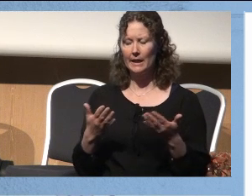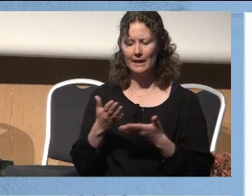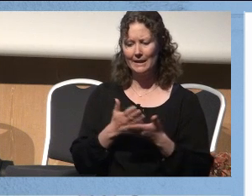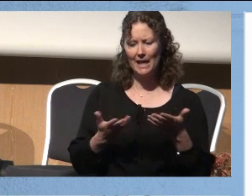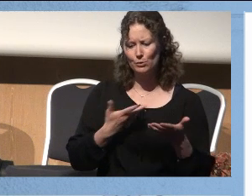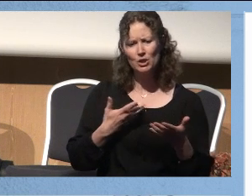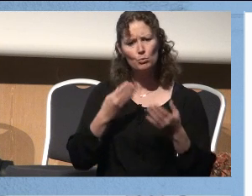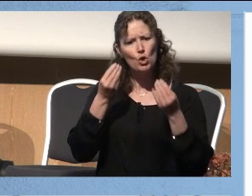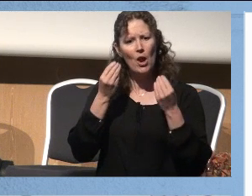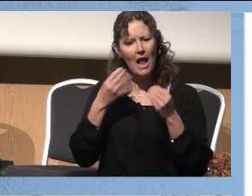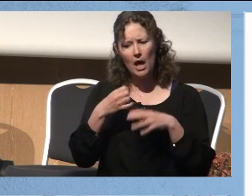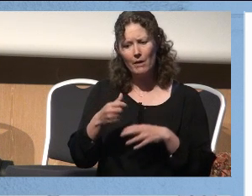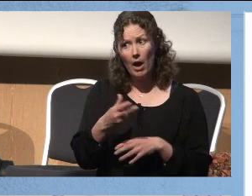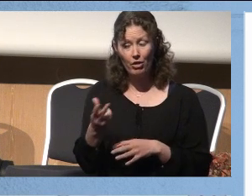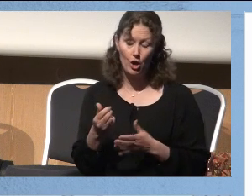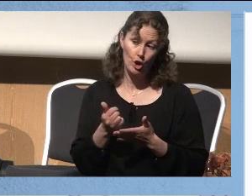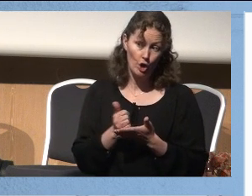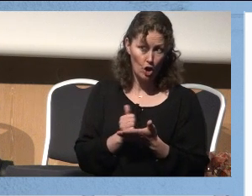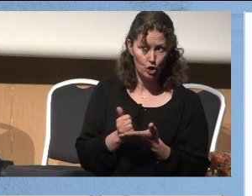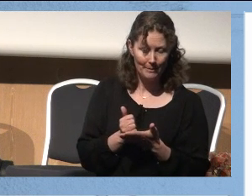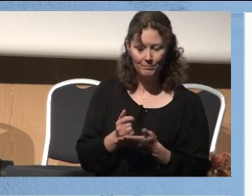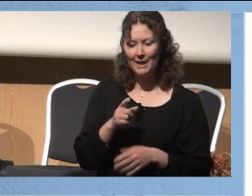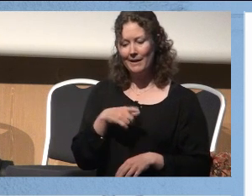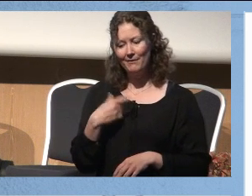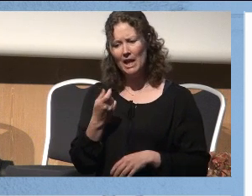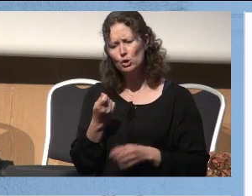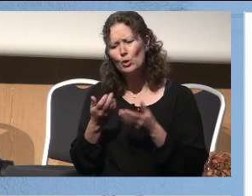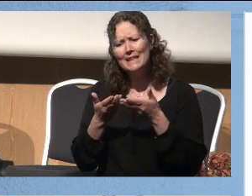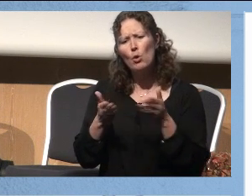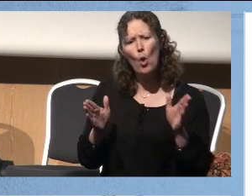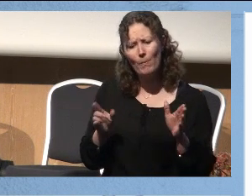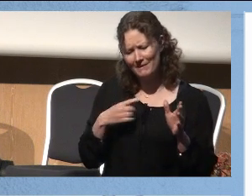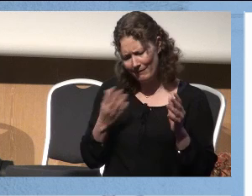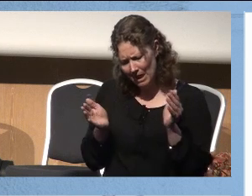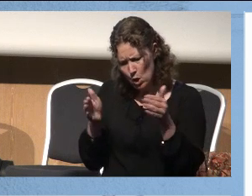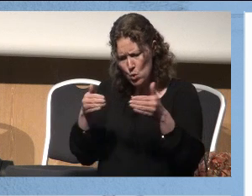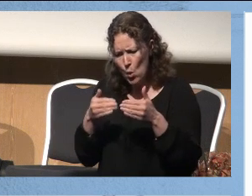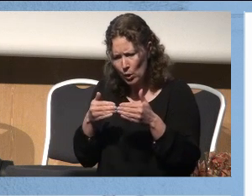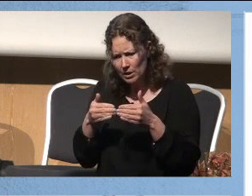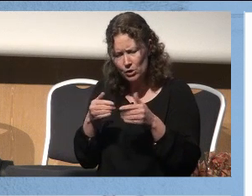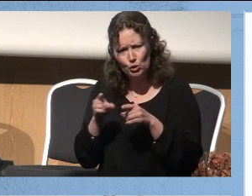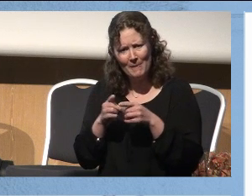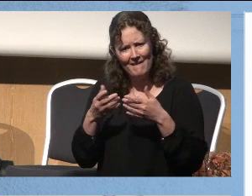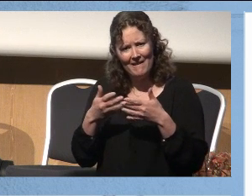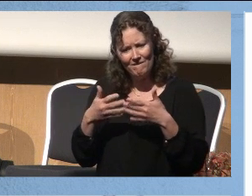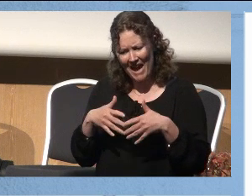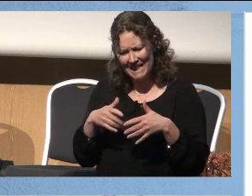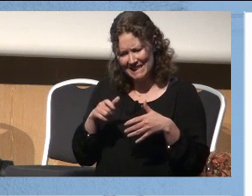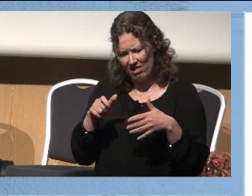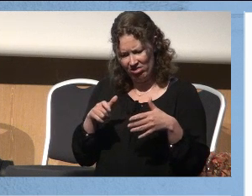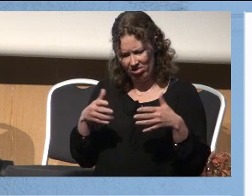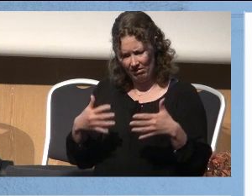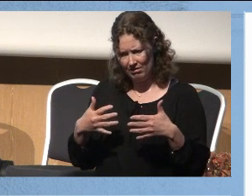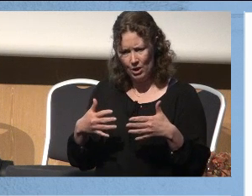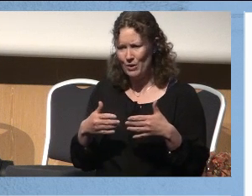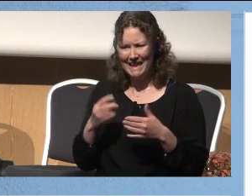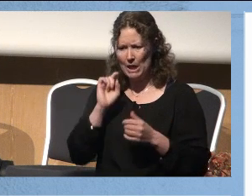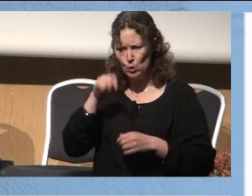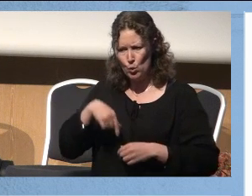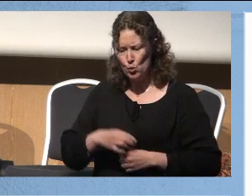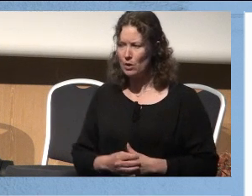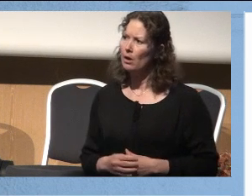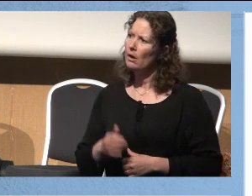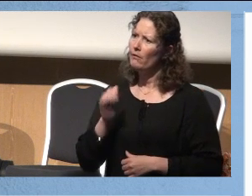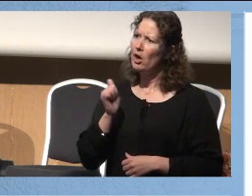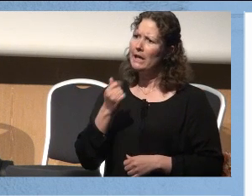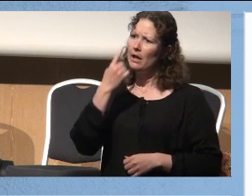er ikke så mye å lære av andre, kanskje. Vi er også lite åpne og utrolig lukket som vesen, og det er ikke lurt. Fordi